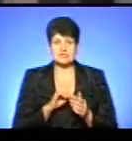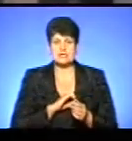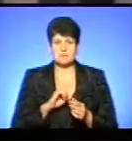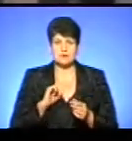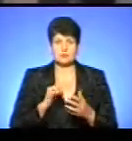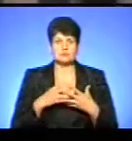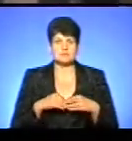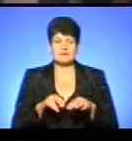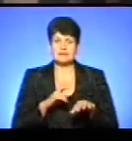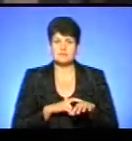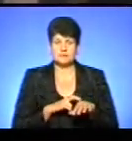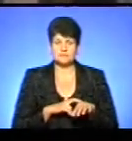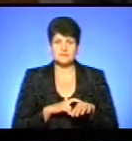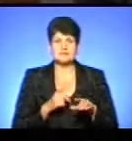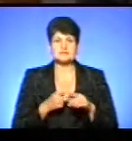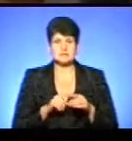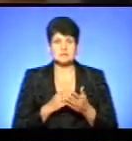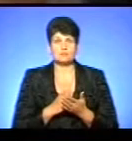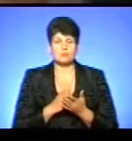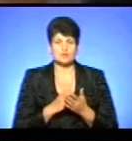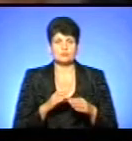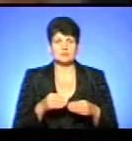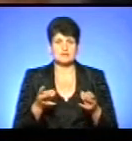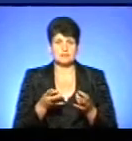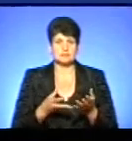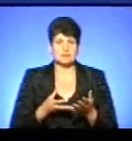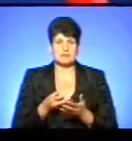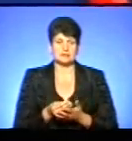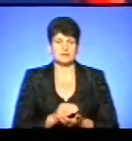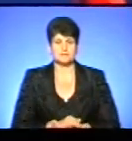сімейним лікарем, за надані послуги йому доведеться платити.